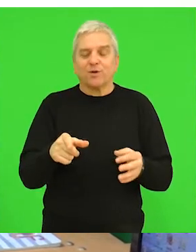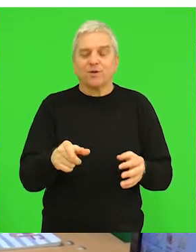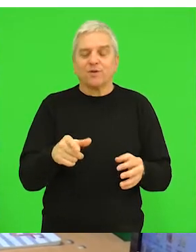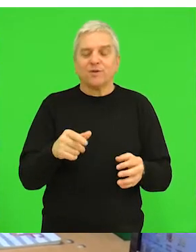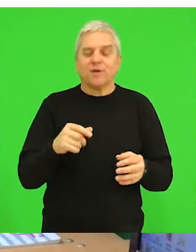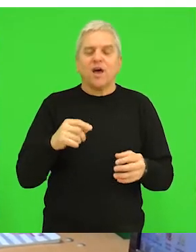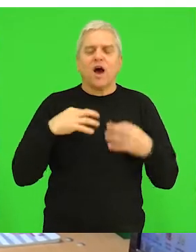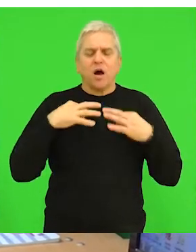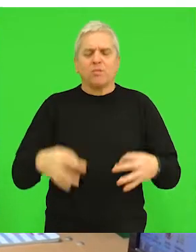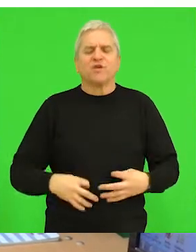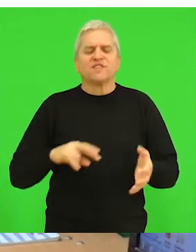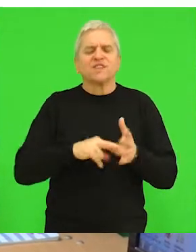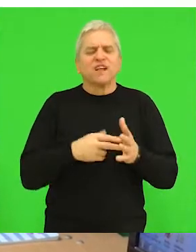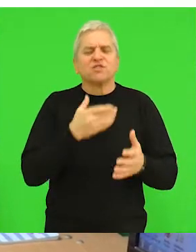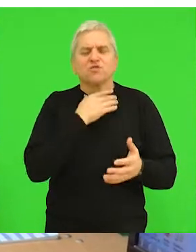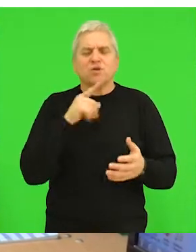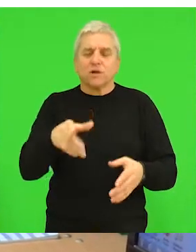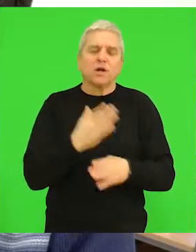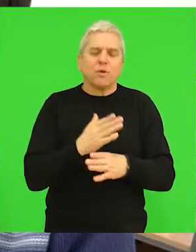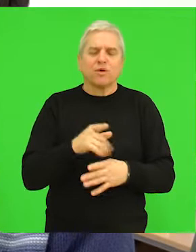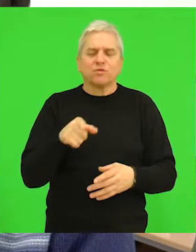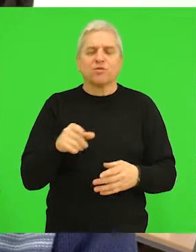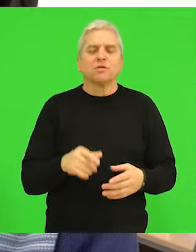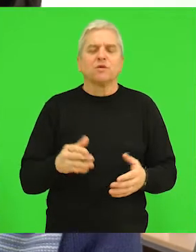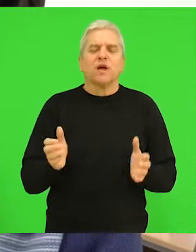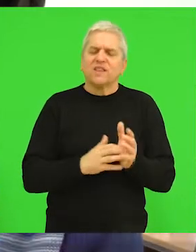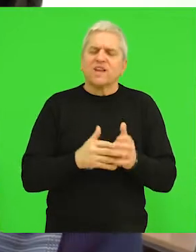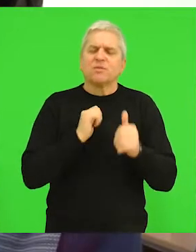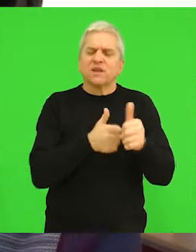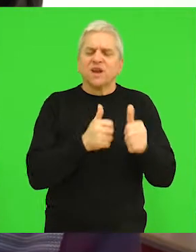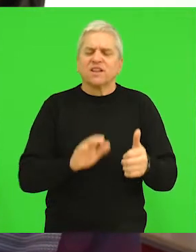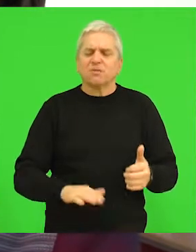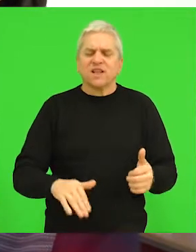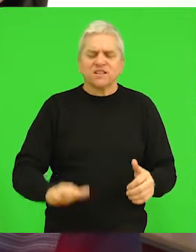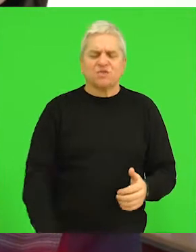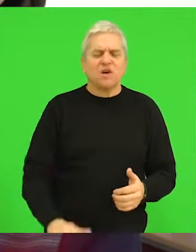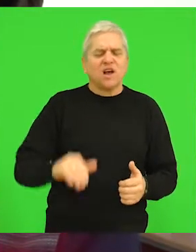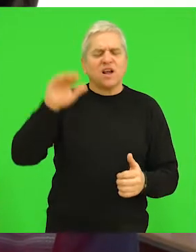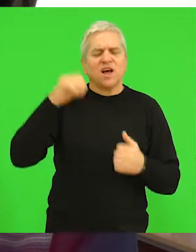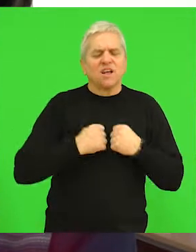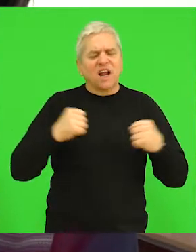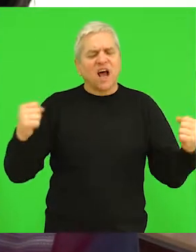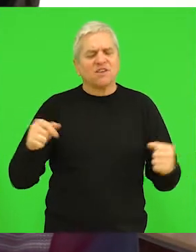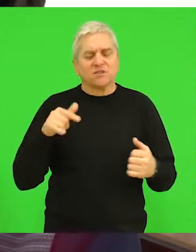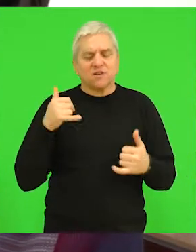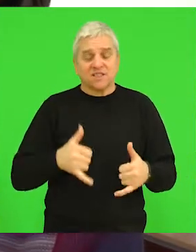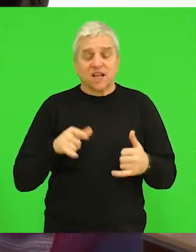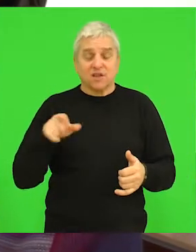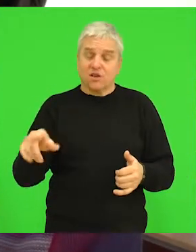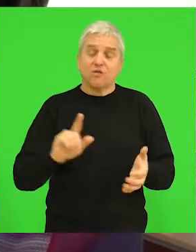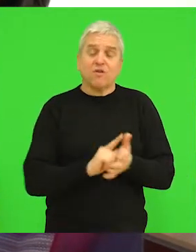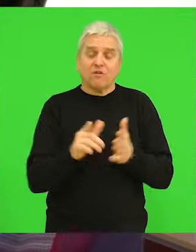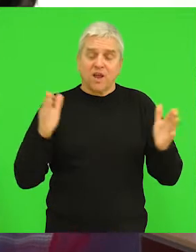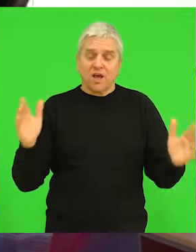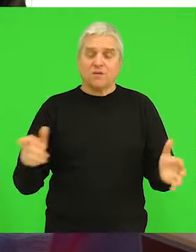a profesore iz tehničke škole da nam pomognu u tom. Neopogodno je da pratimo decu, deči razvoj, ovo je njihova sadašnica,